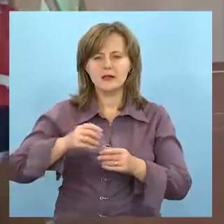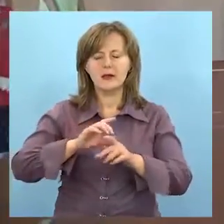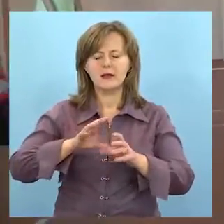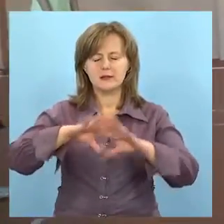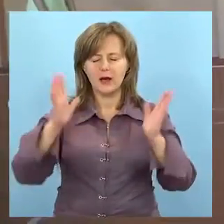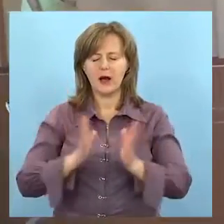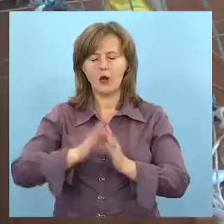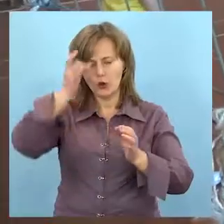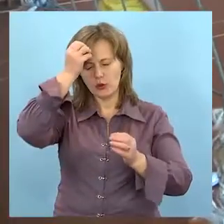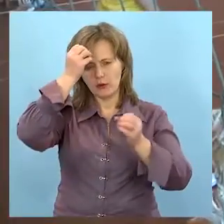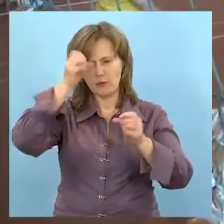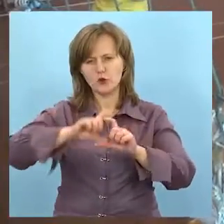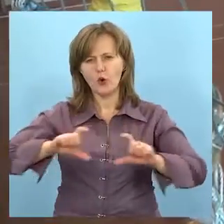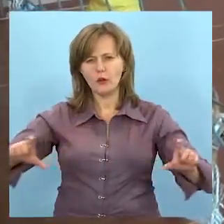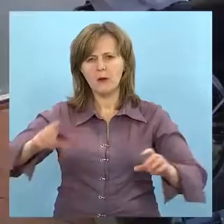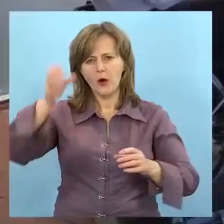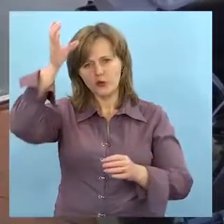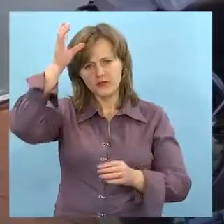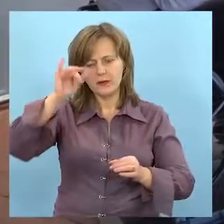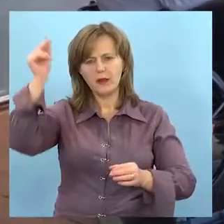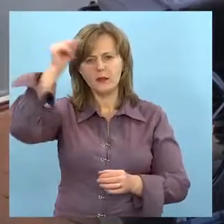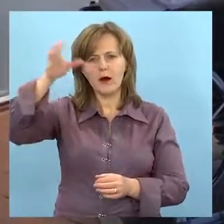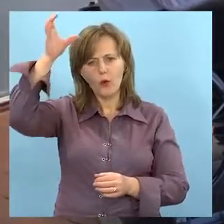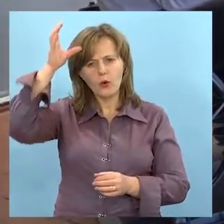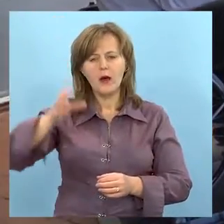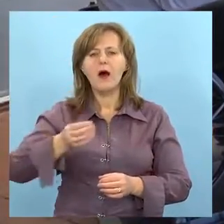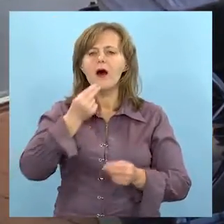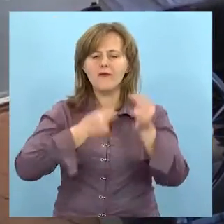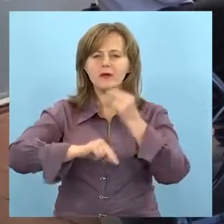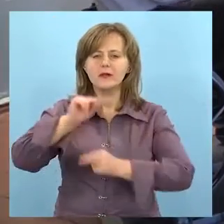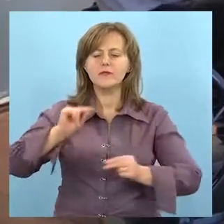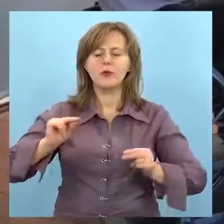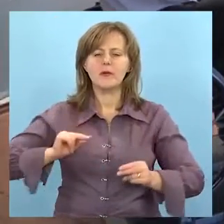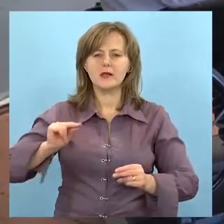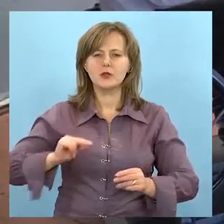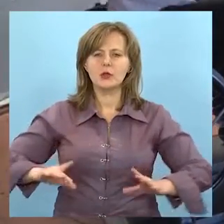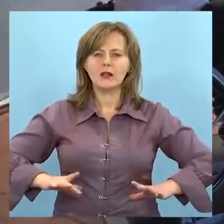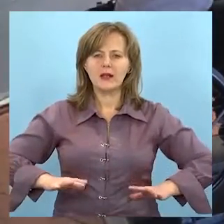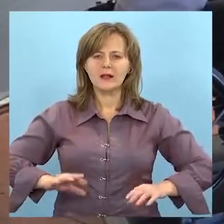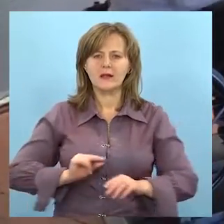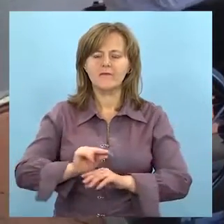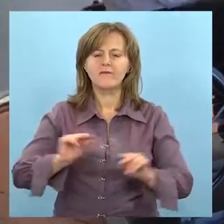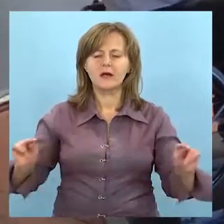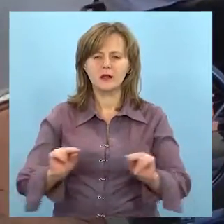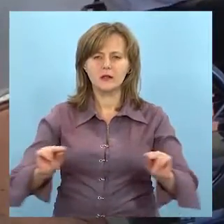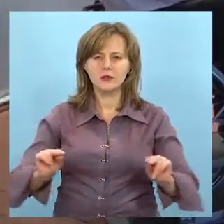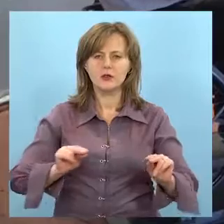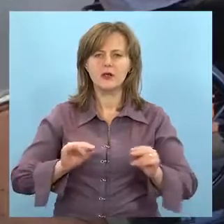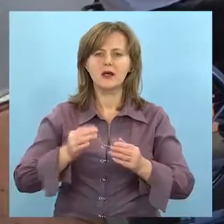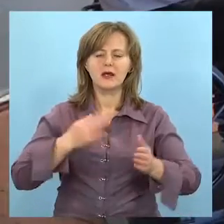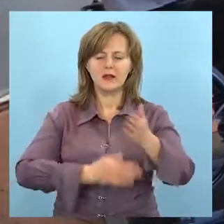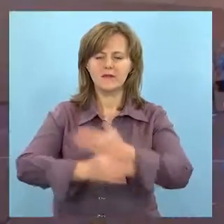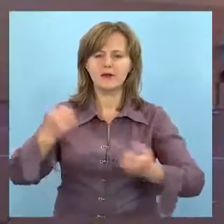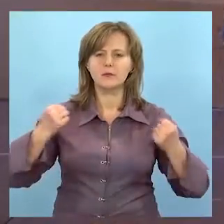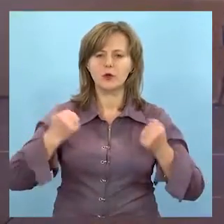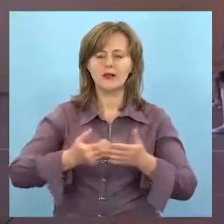загальноосвітніми школами за підтримки начальника управління освіти і науки. Ефективно працюють тренери-викладачі обласного центру